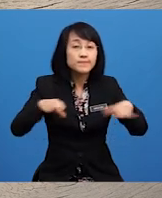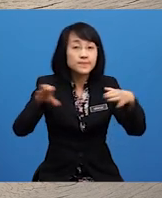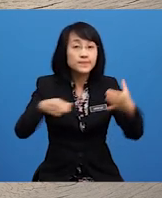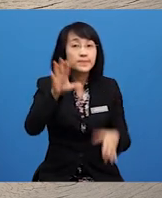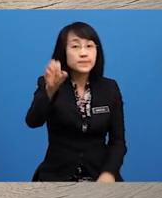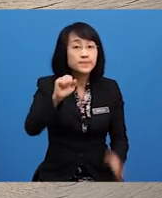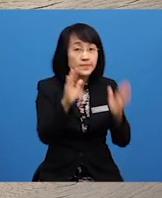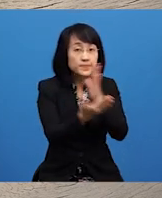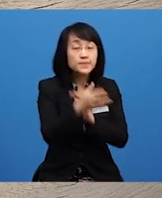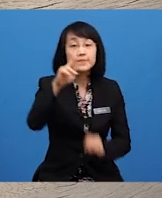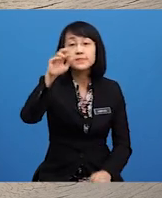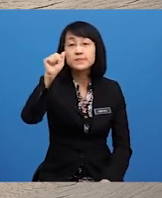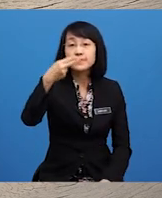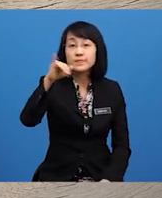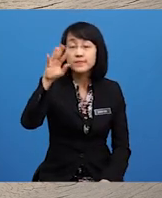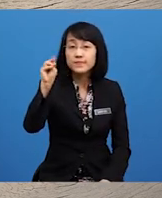diambil Oleh Rahim